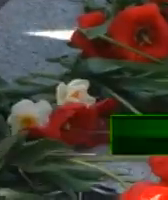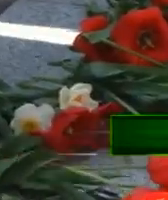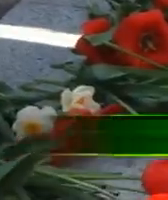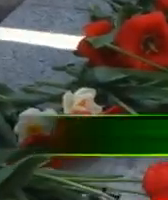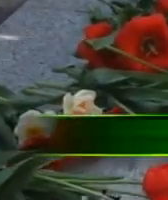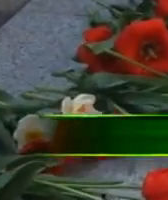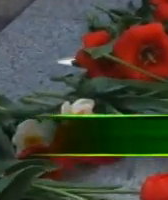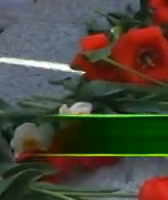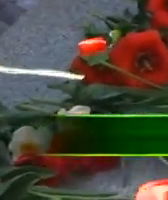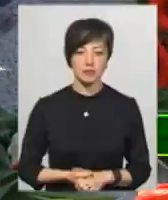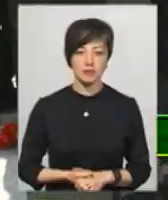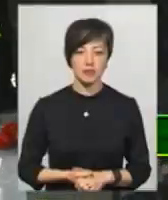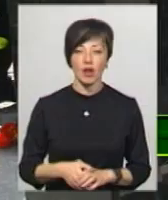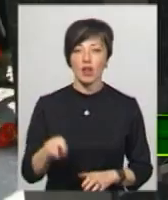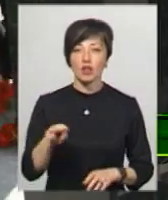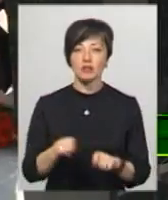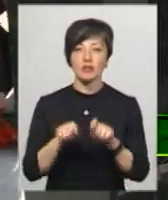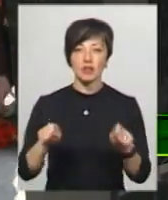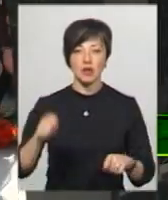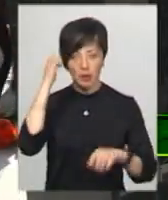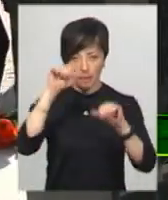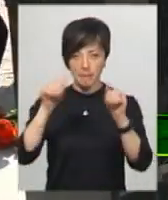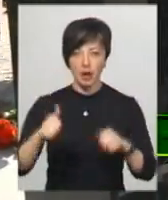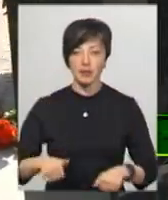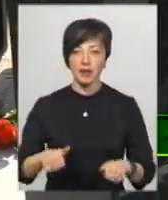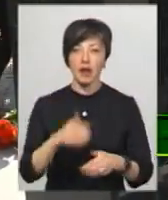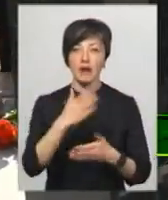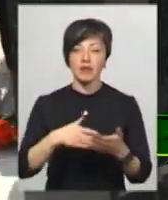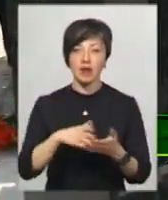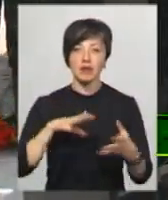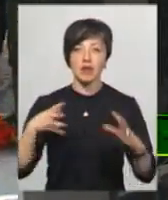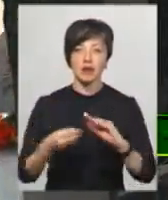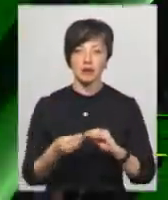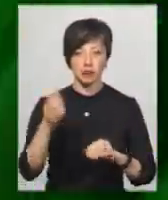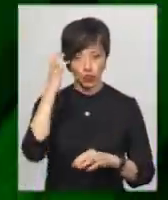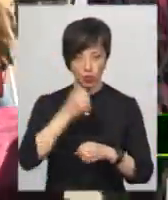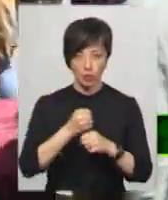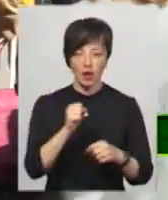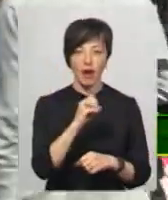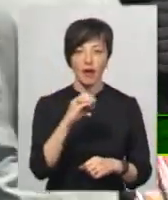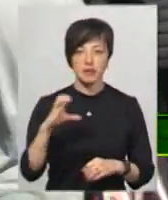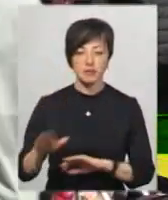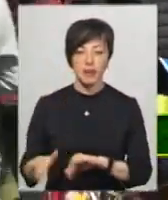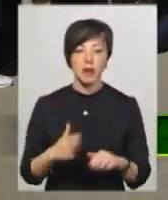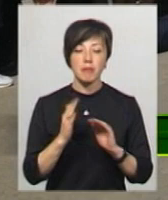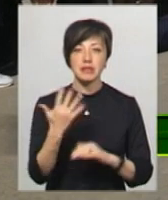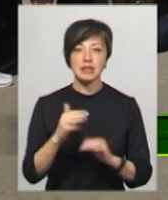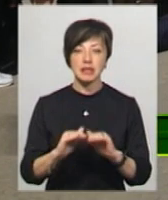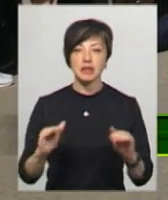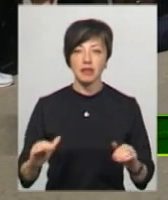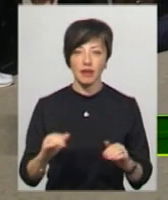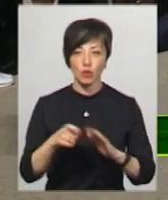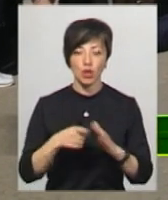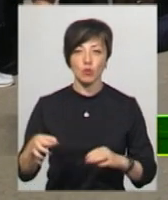У Литичеві відкрили пам'ятник ліквідаторам наслідків аварії на Чорнобильській АЕС. 50 дітей Волновайського району